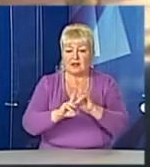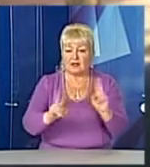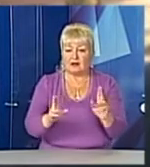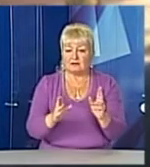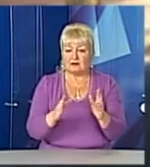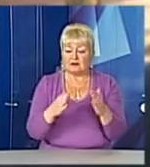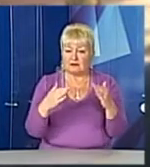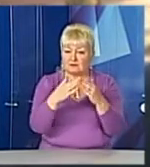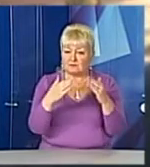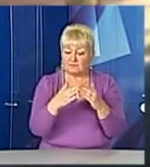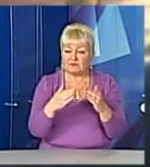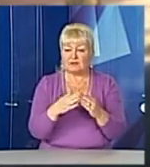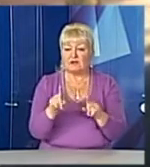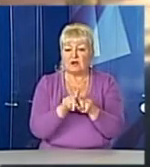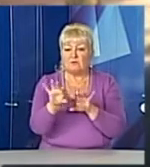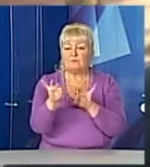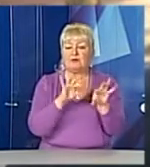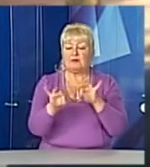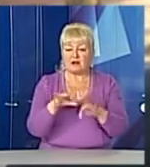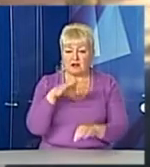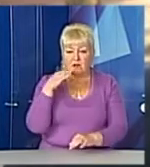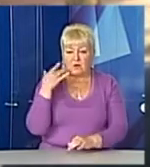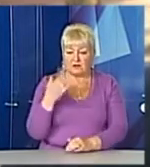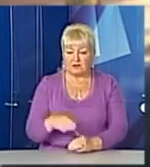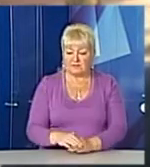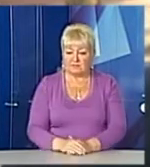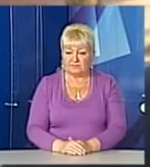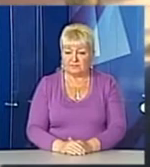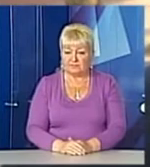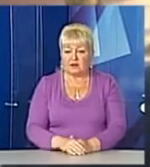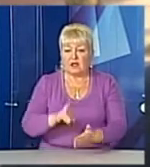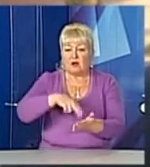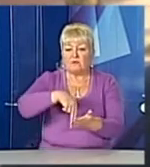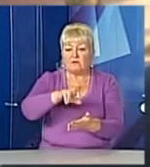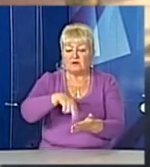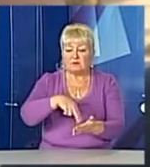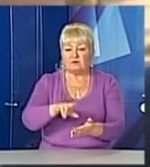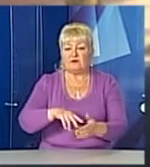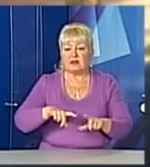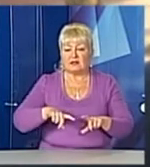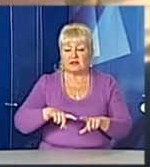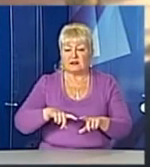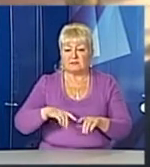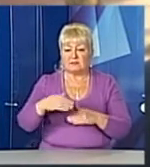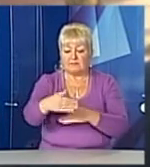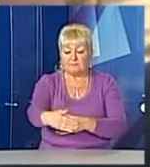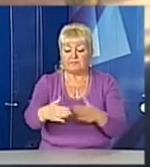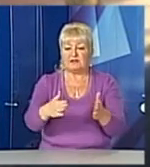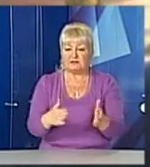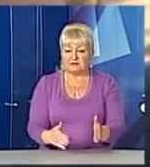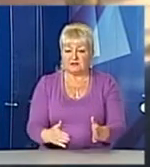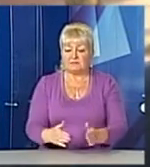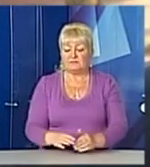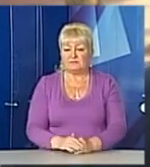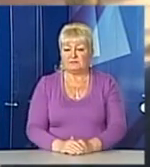ковки, також підбирали колір пофарбування самої плити. І, в